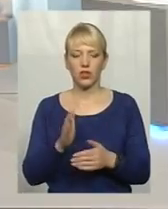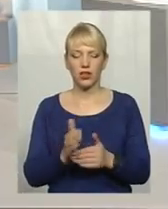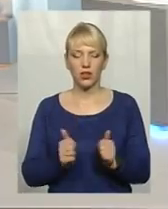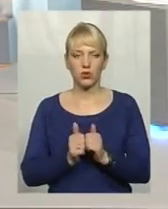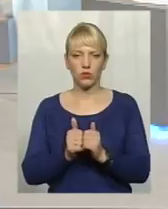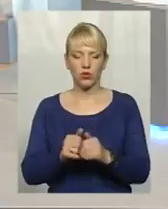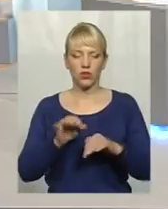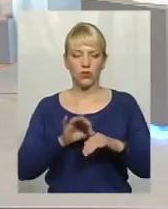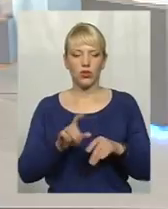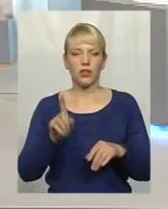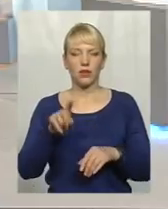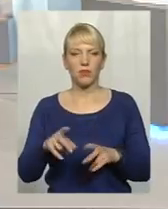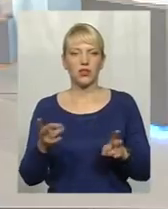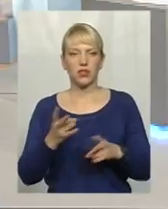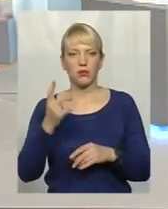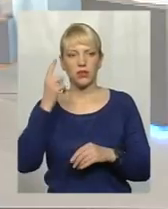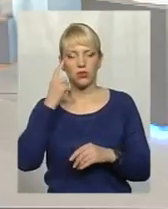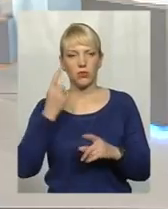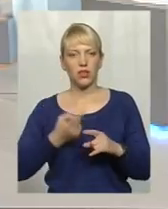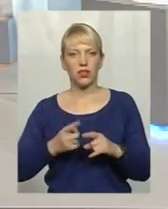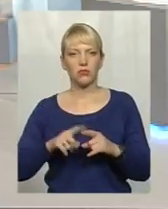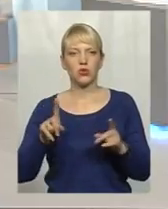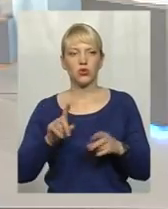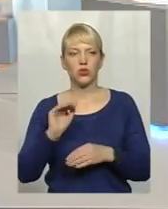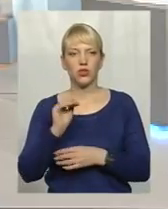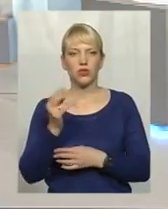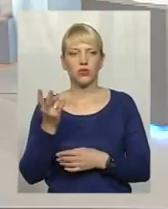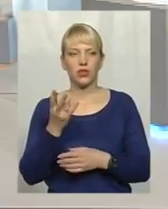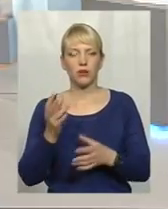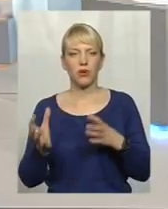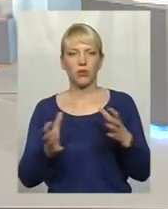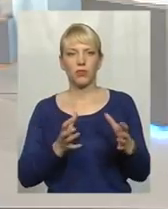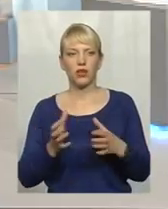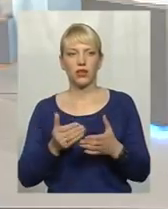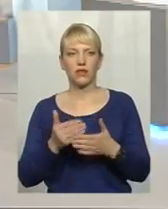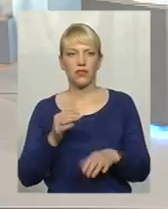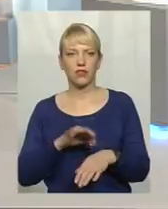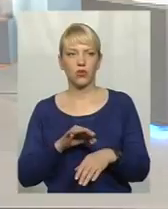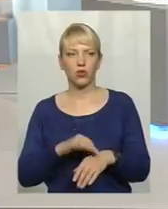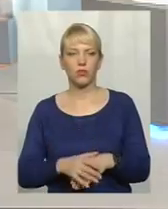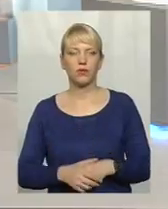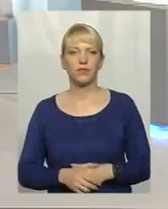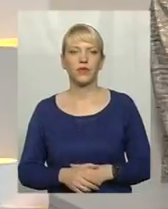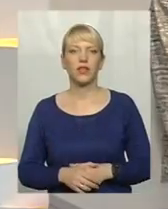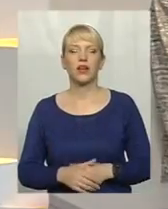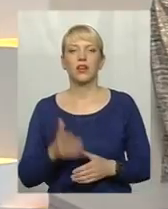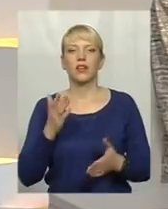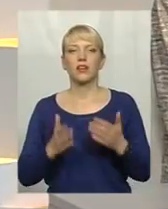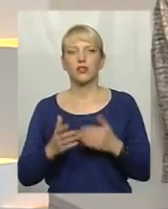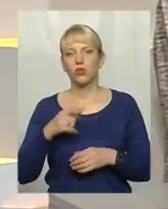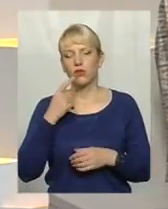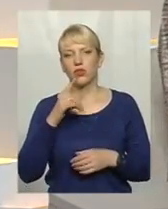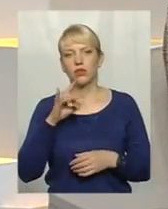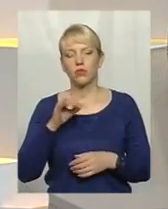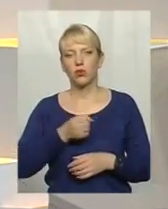хвороби, то тим паче треба задуматись над тим, що дитину треба вберігати від хвороб. Якщо говорити про